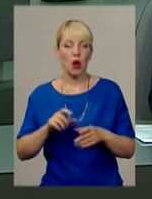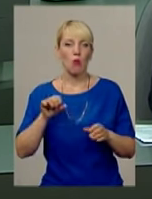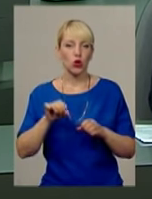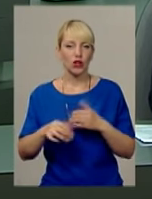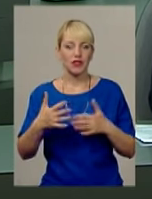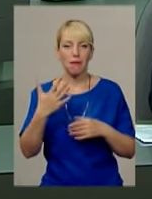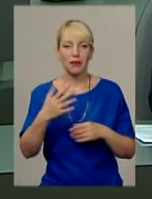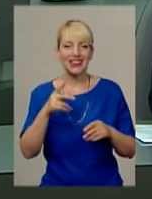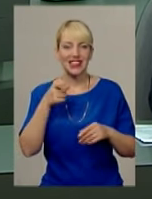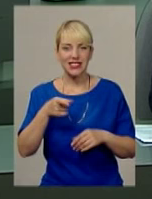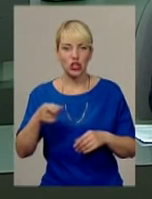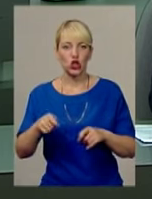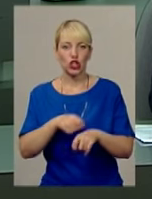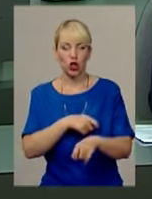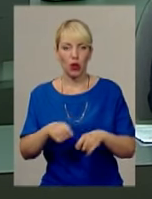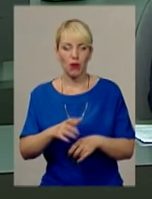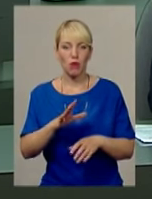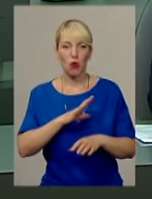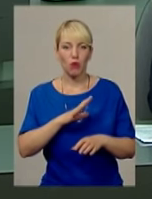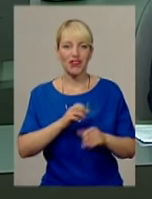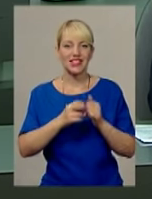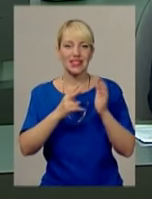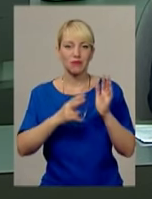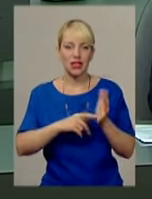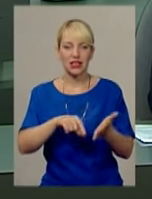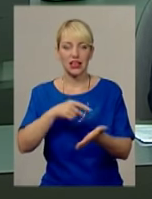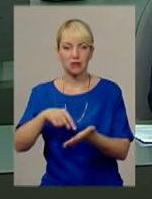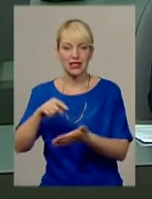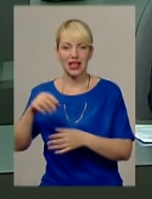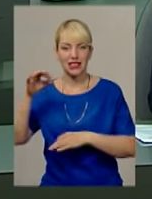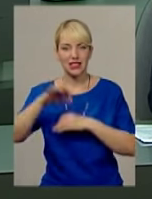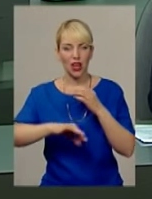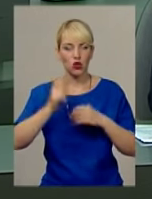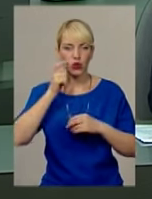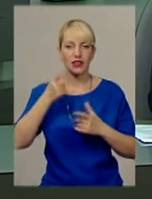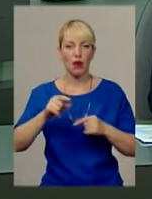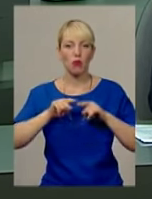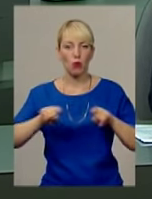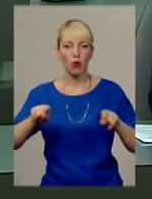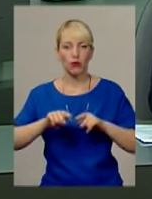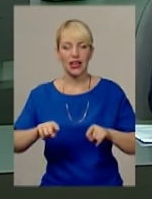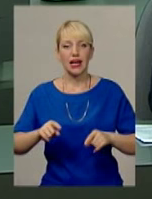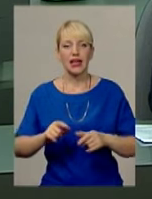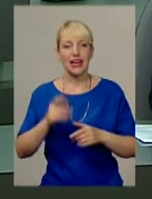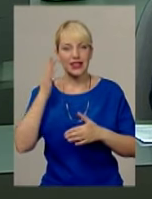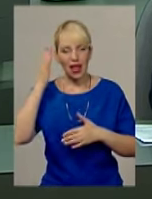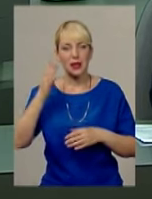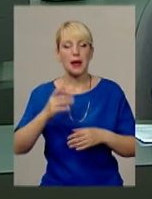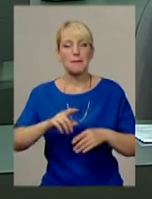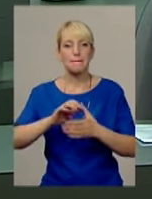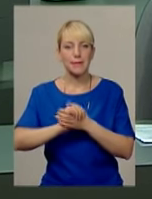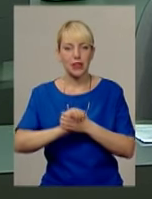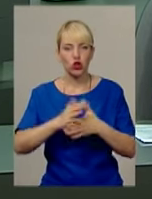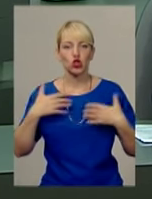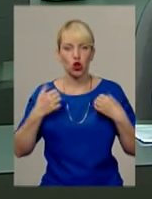кілометрів та побував у 17 містах Західної України, де пропагував ідеї миру та здорового способу життя. Після